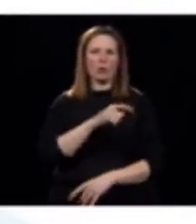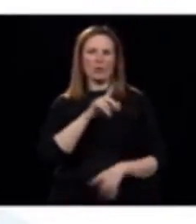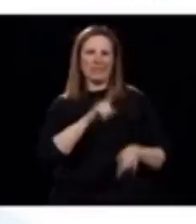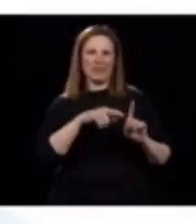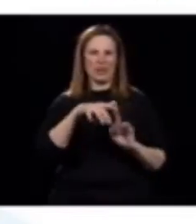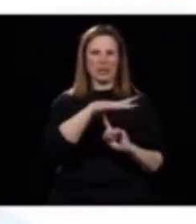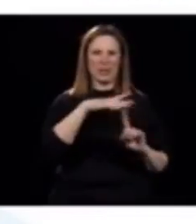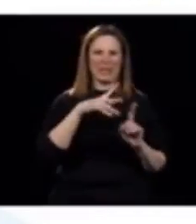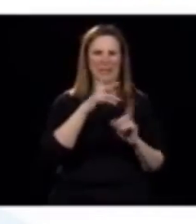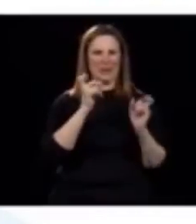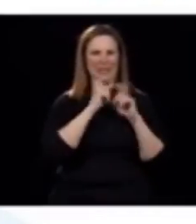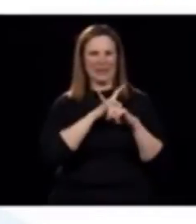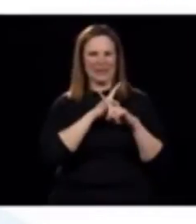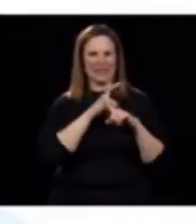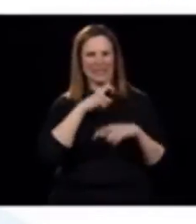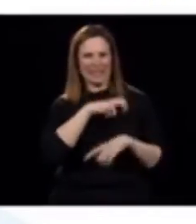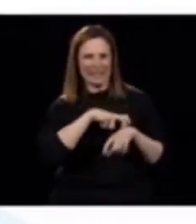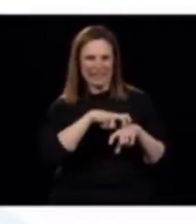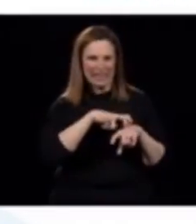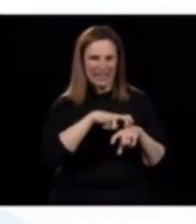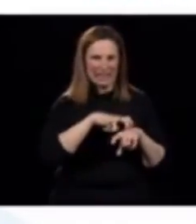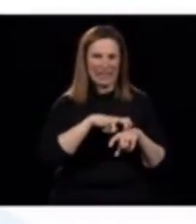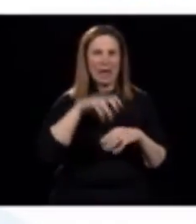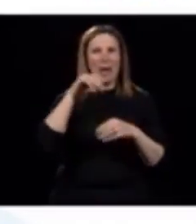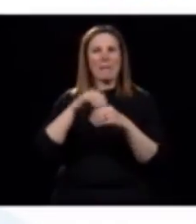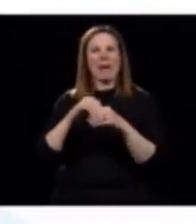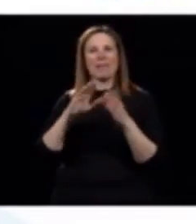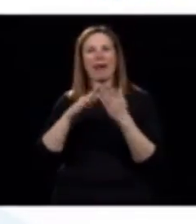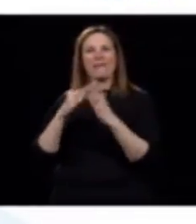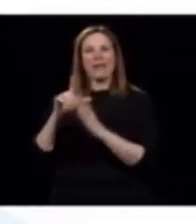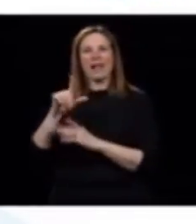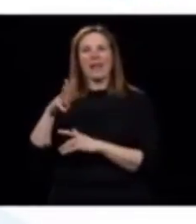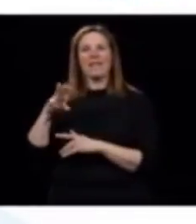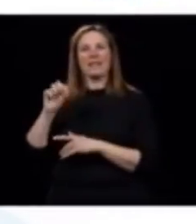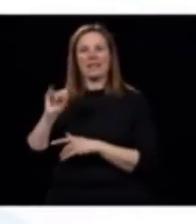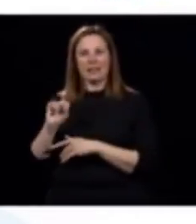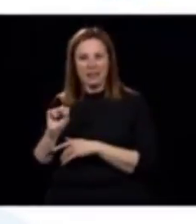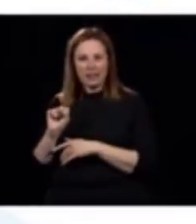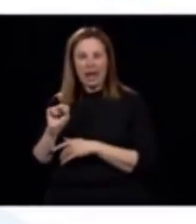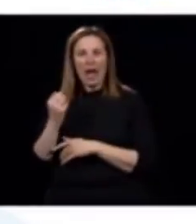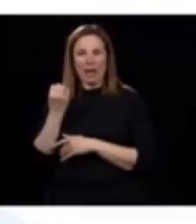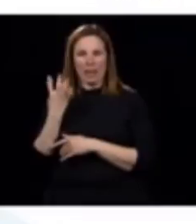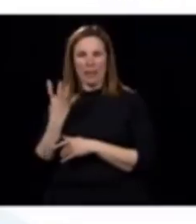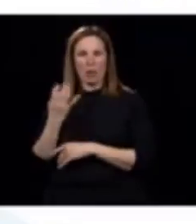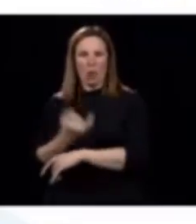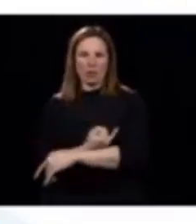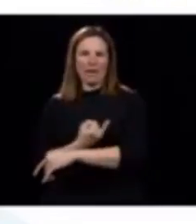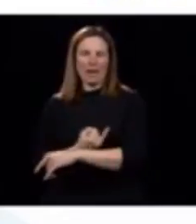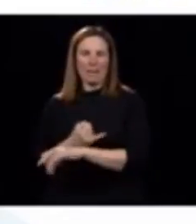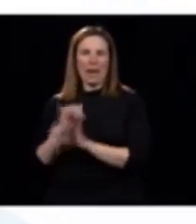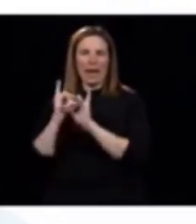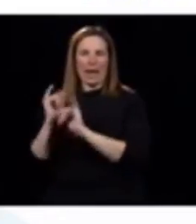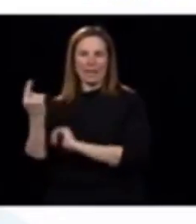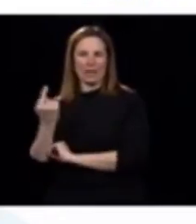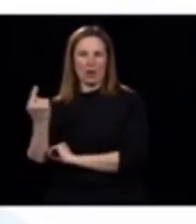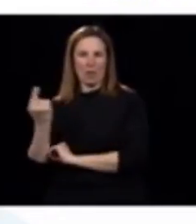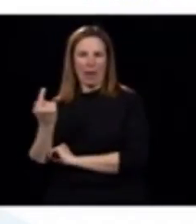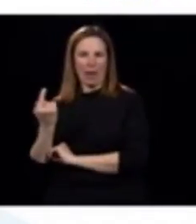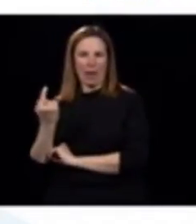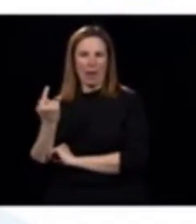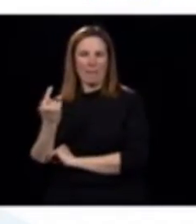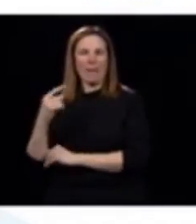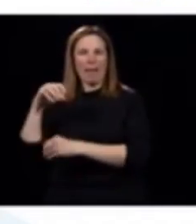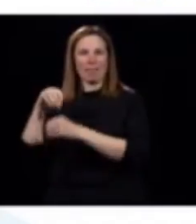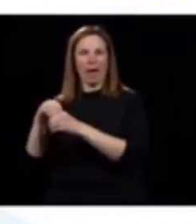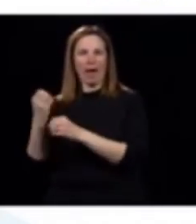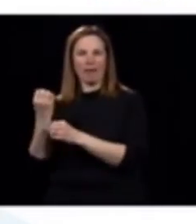il y a quatorze cas d'infirmières en isolement à Lévis actuellement, dont une femme enceinte. Est-ce que c'est toujours la même consigne pour